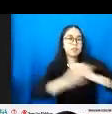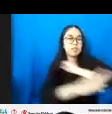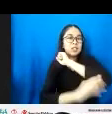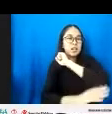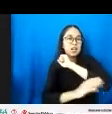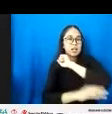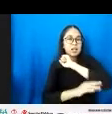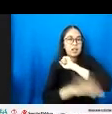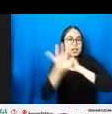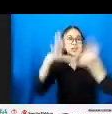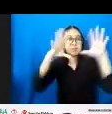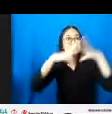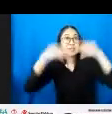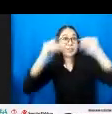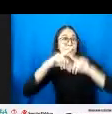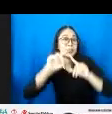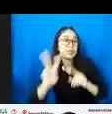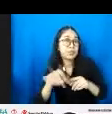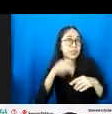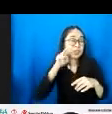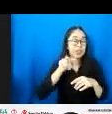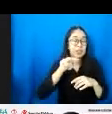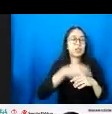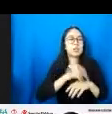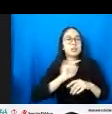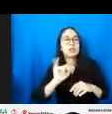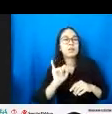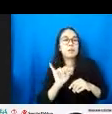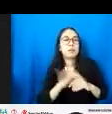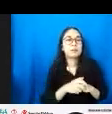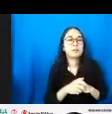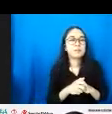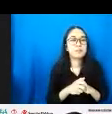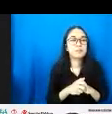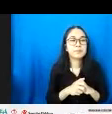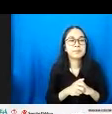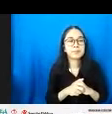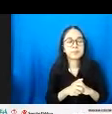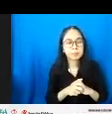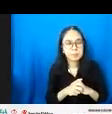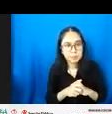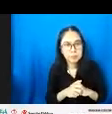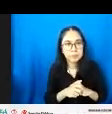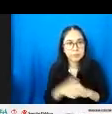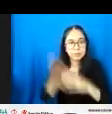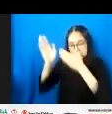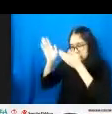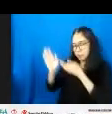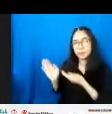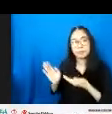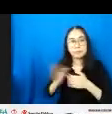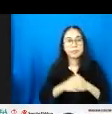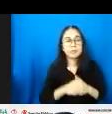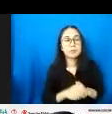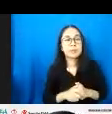-senyum di TV. Iya. Tapi ternyata kita satu leak dengan mereka sekarang. Dan itu kita tidak ingin. Dan ini memang karena stunting ini